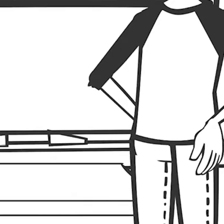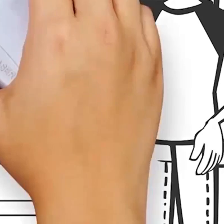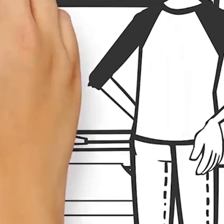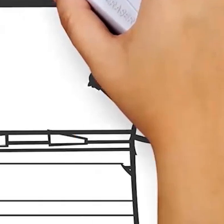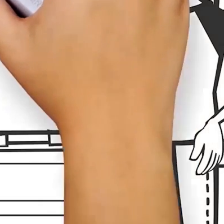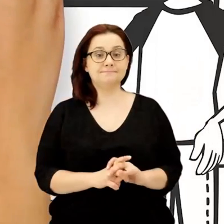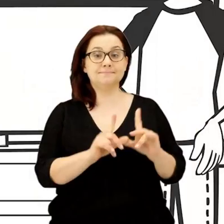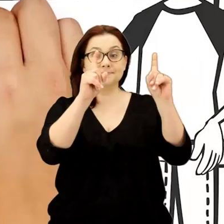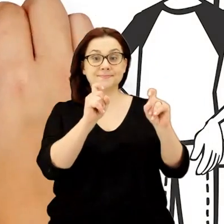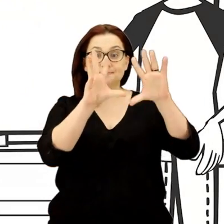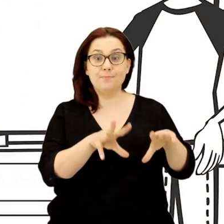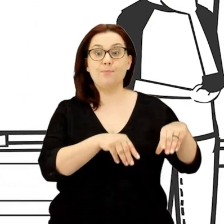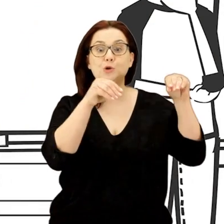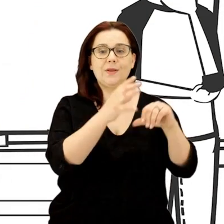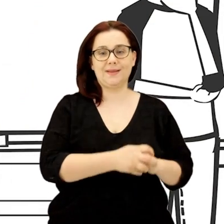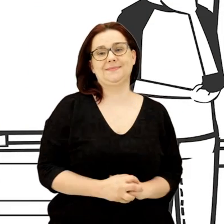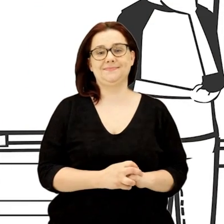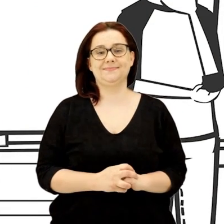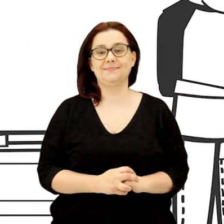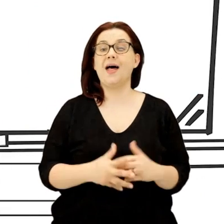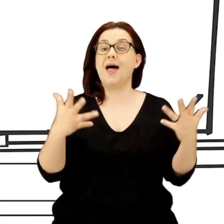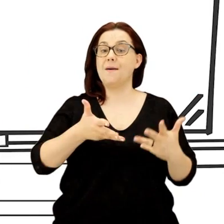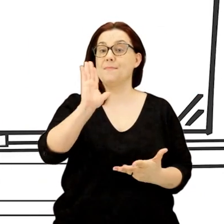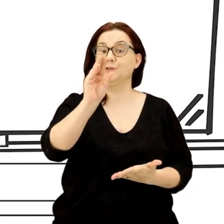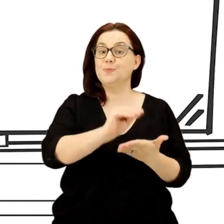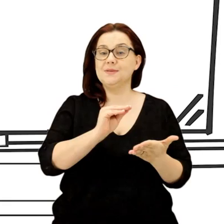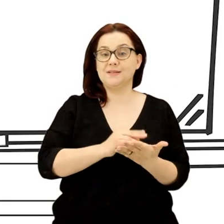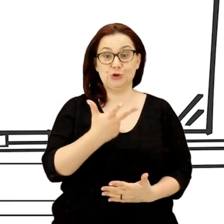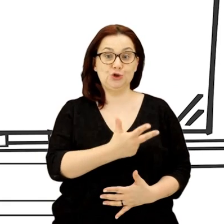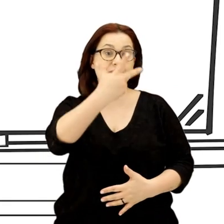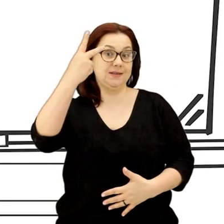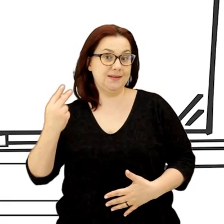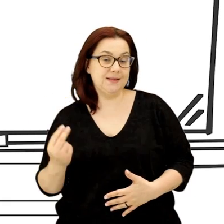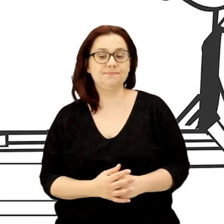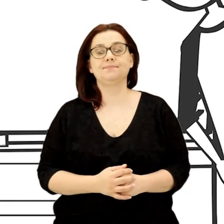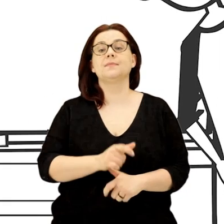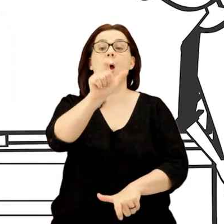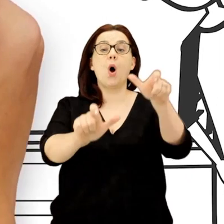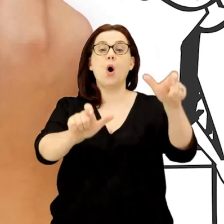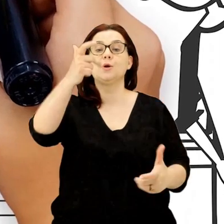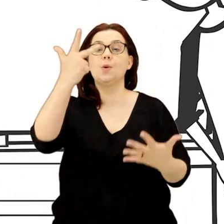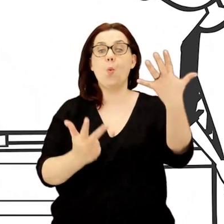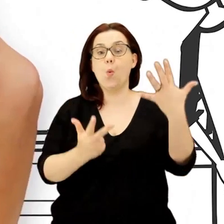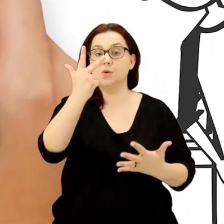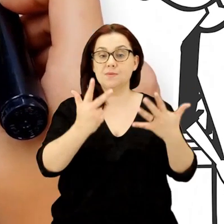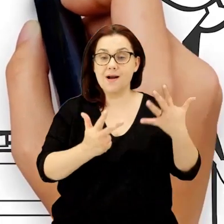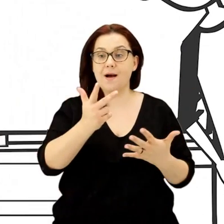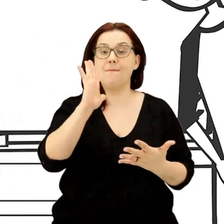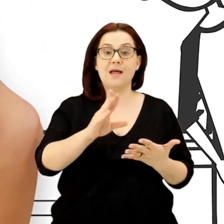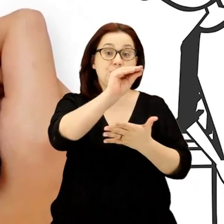Zacznijmy od początku. Egzamin będziemy pisać przez kolejne trzy dni. Ósmoklasistom, którzy będą